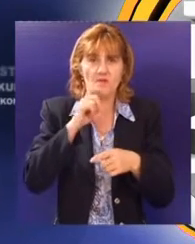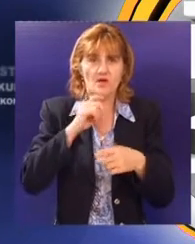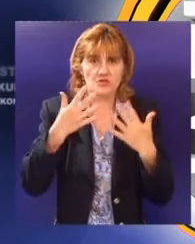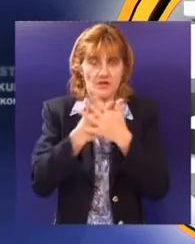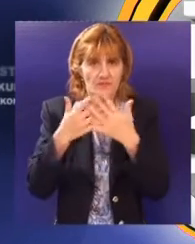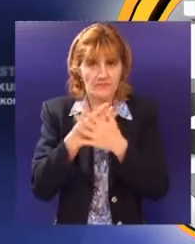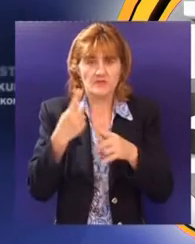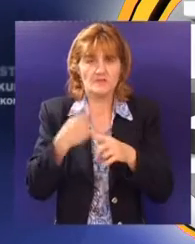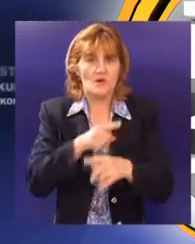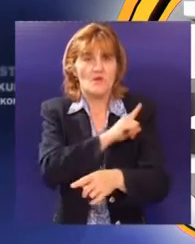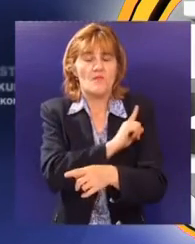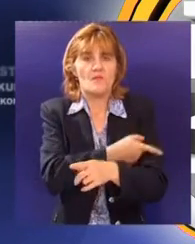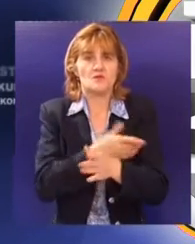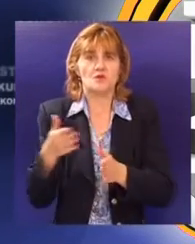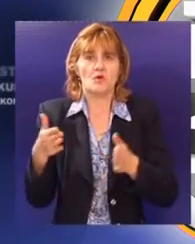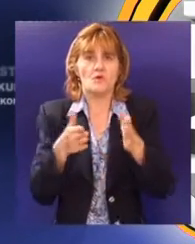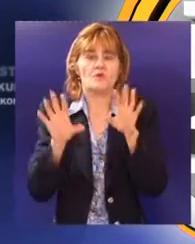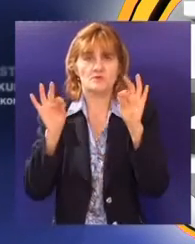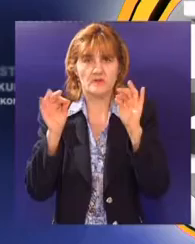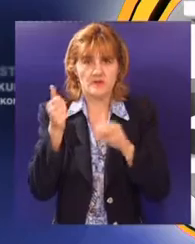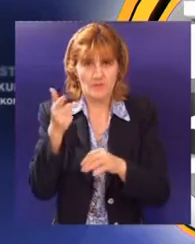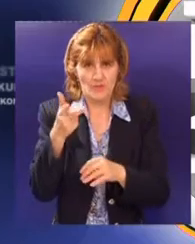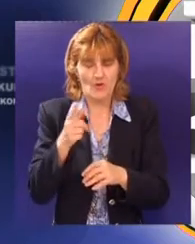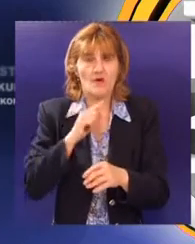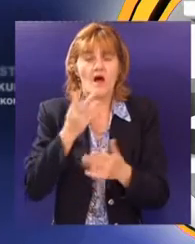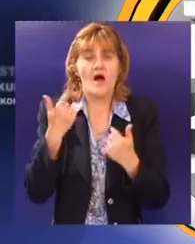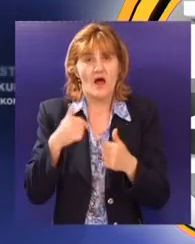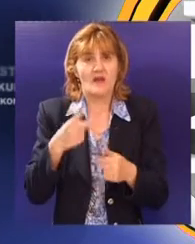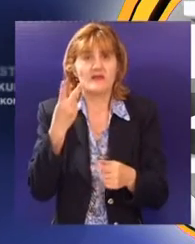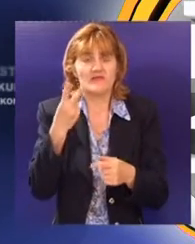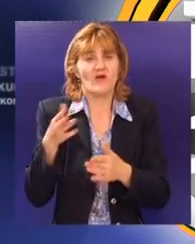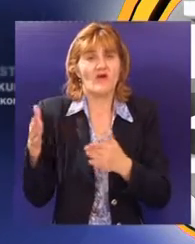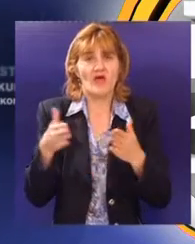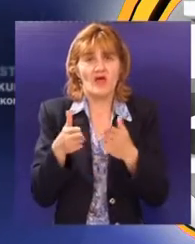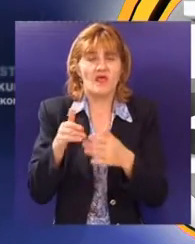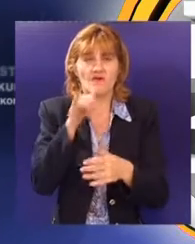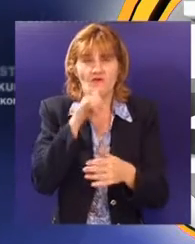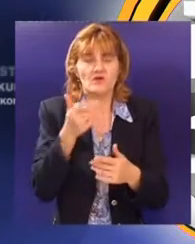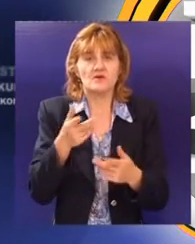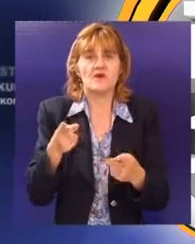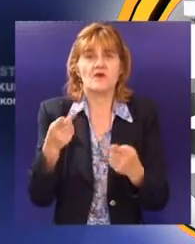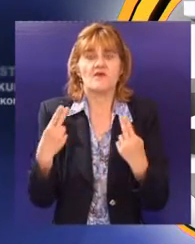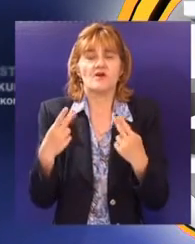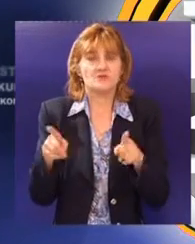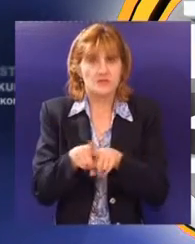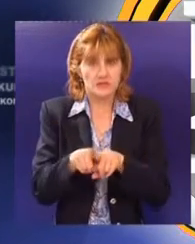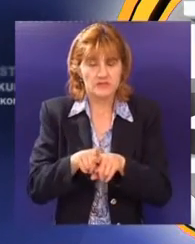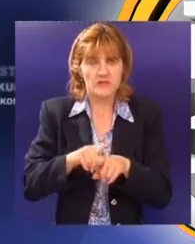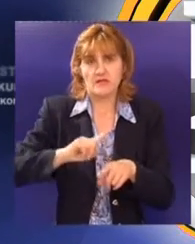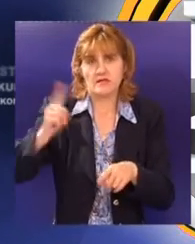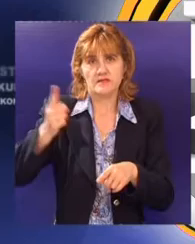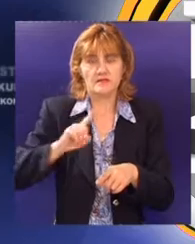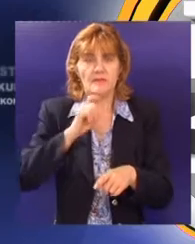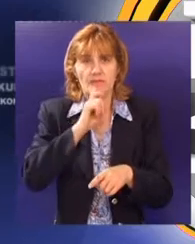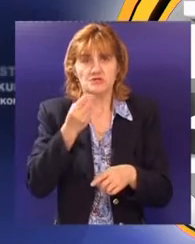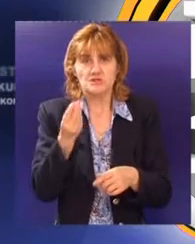pojačavaju koridor 10, međutim sigurno ćemo otvoriti priču Tisa i Dunava. To su dvije stvari koje je apsolutno ne samo u odnosima između Mađarske